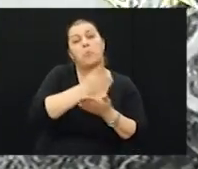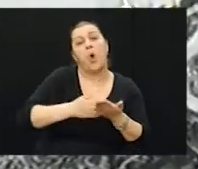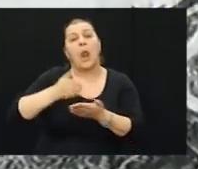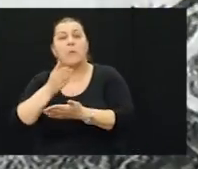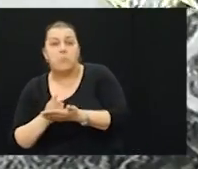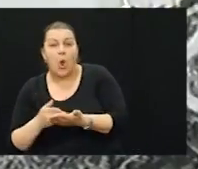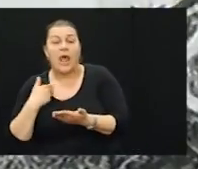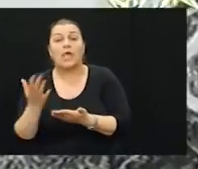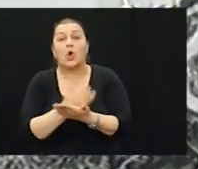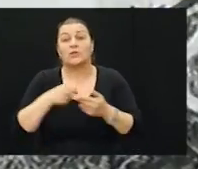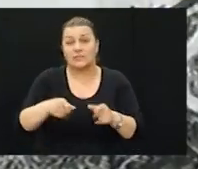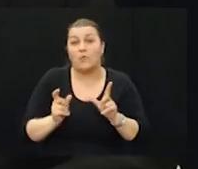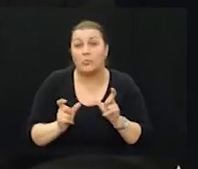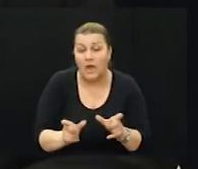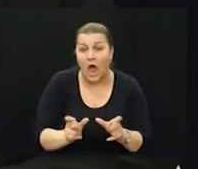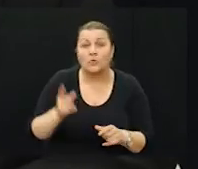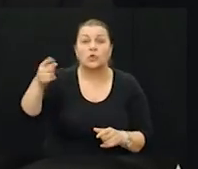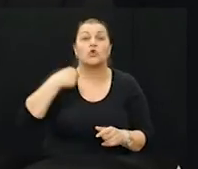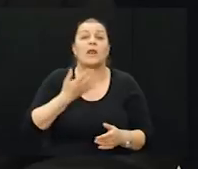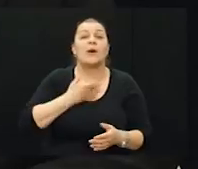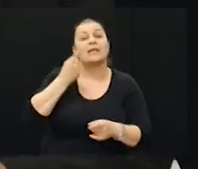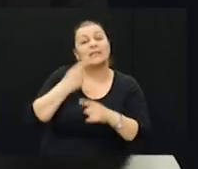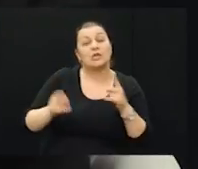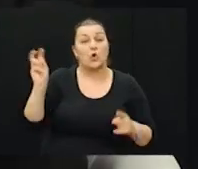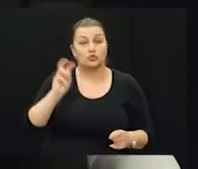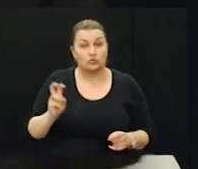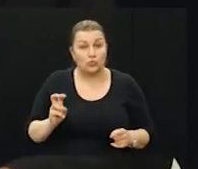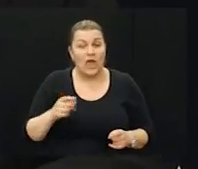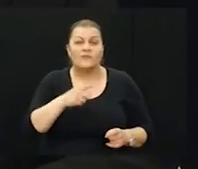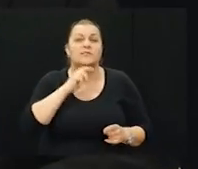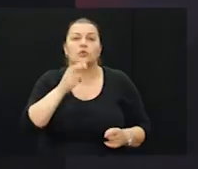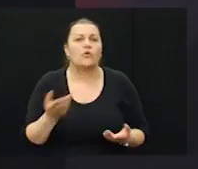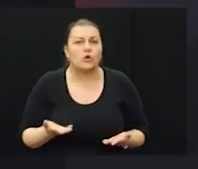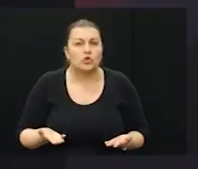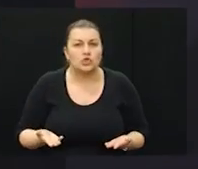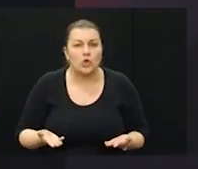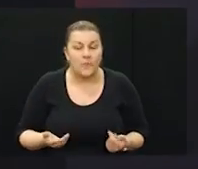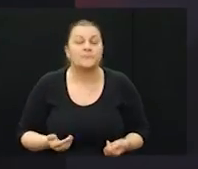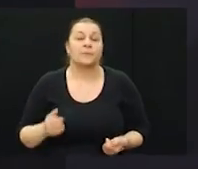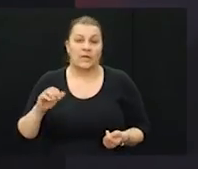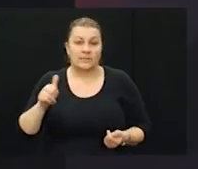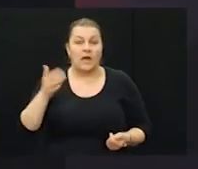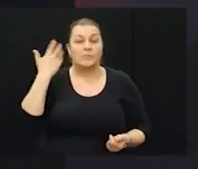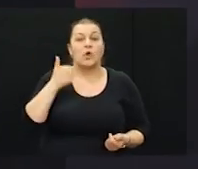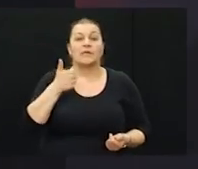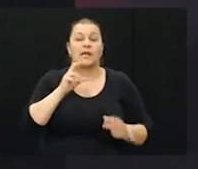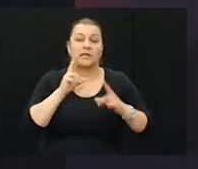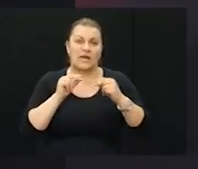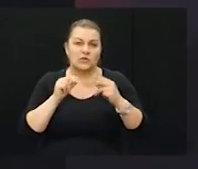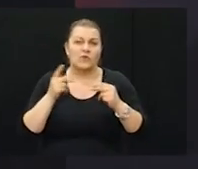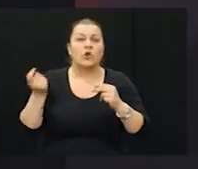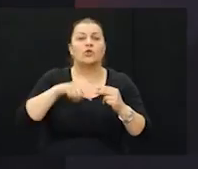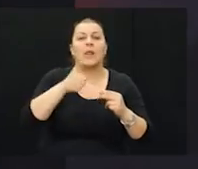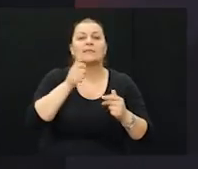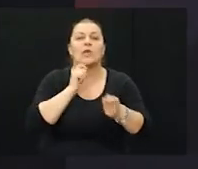pola-pola da koristimo branu, da ćemo nama dati dio struja, pa ste mu vi odgovorili što? Jednom je bio to dio razgovoru, pregovarač je dolazio,